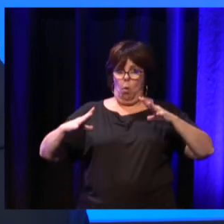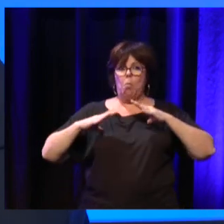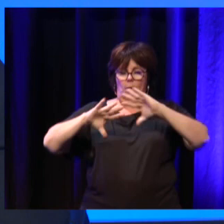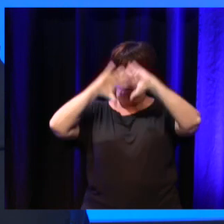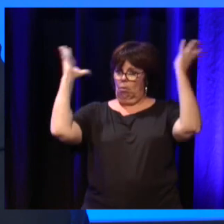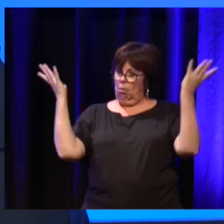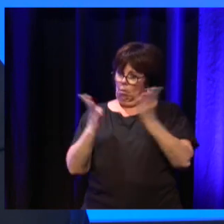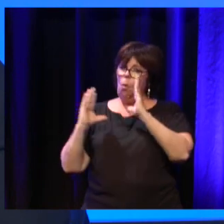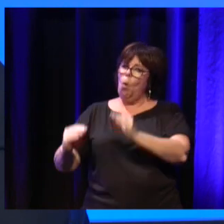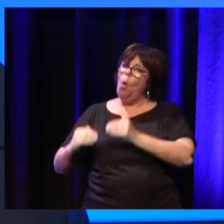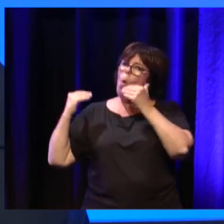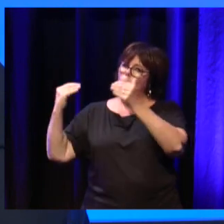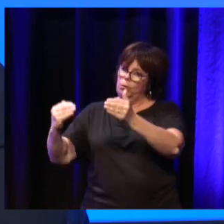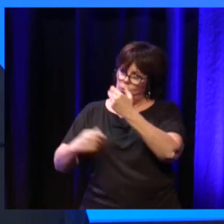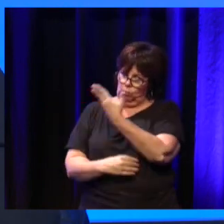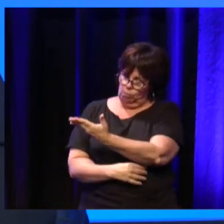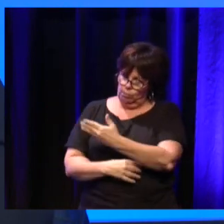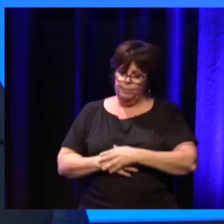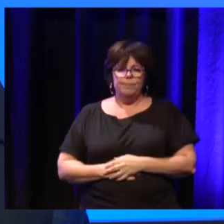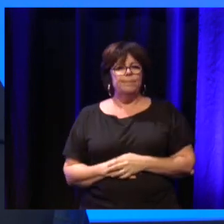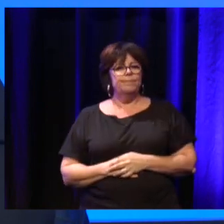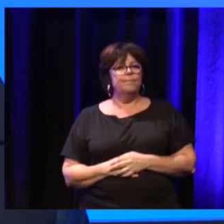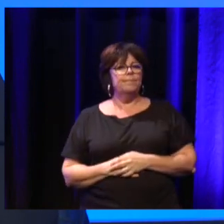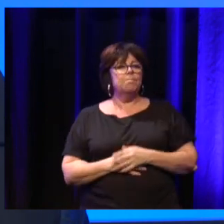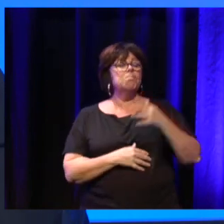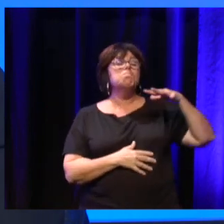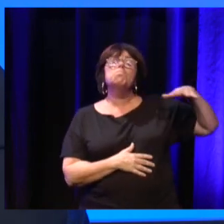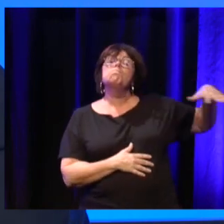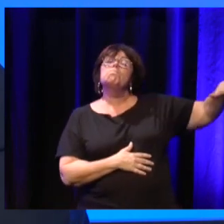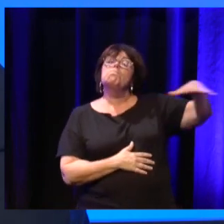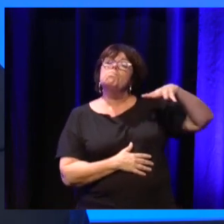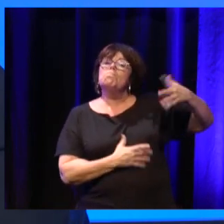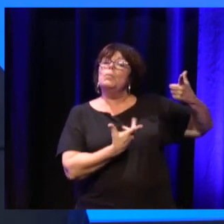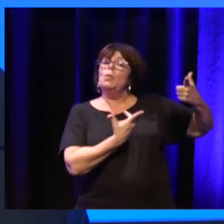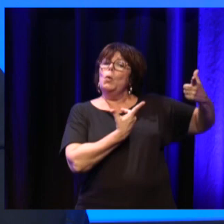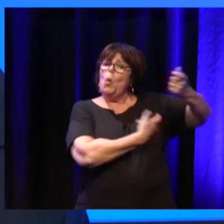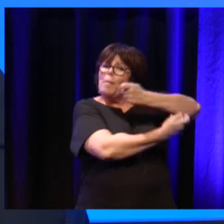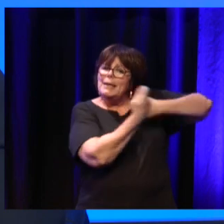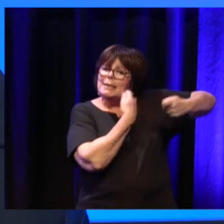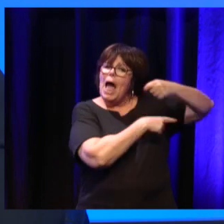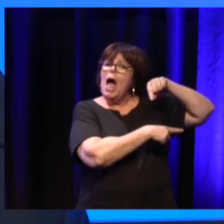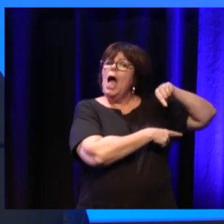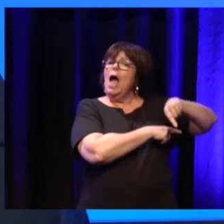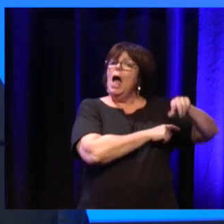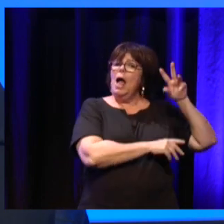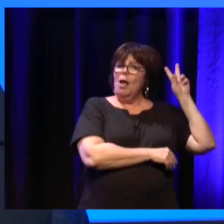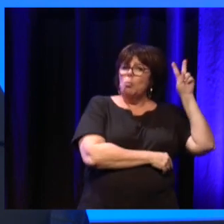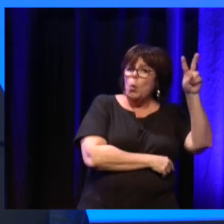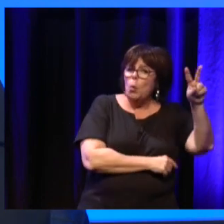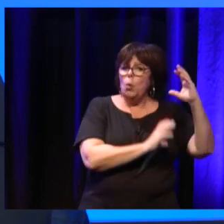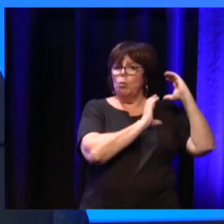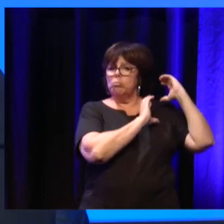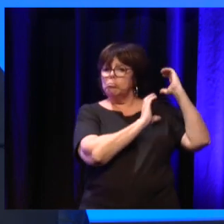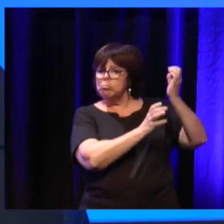Et d'un autre côté, vous avez des acteurs de la société civile, les commerçants, la régie des transports, les policiers,